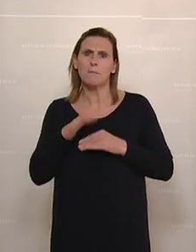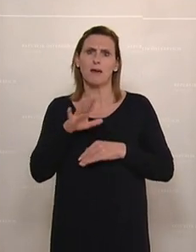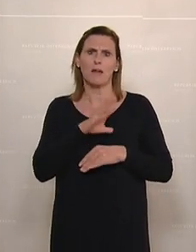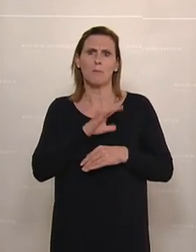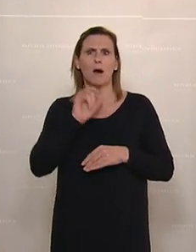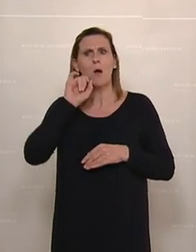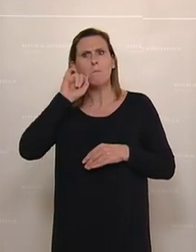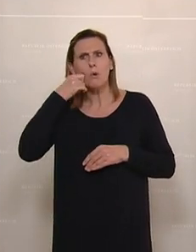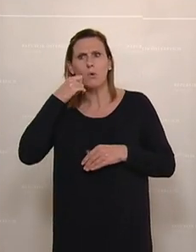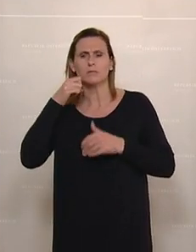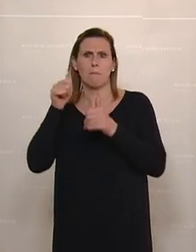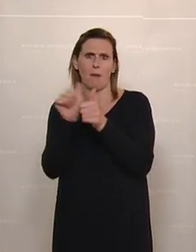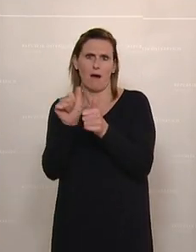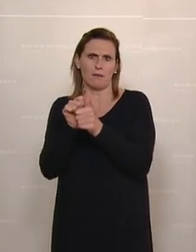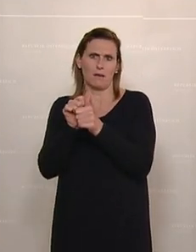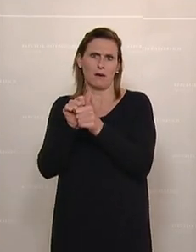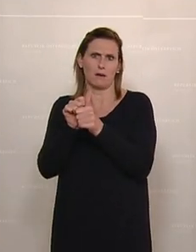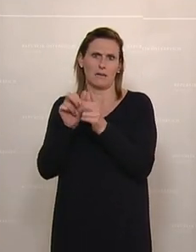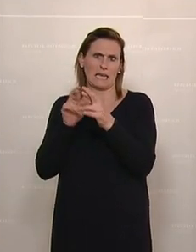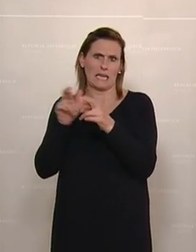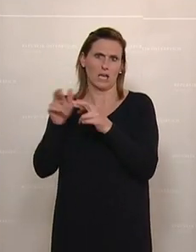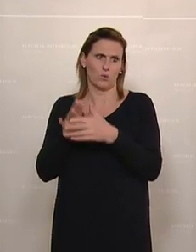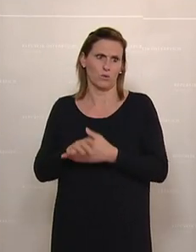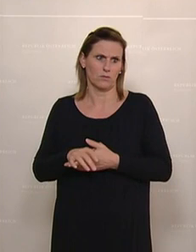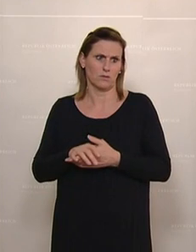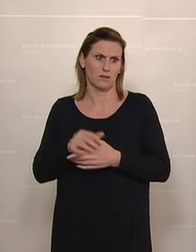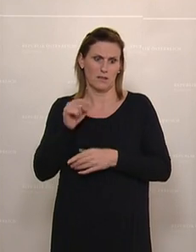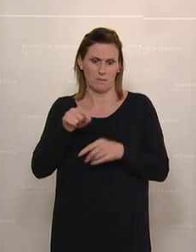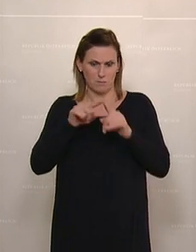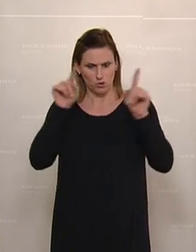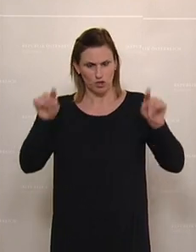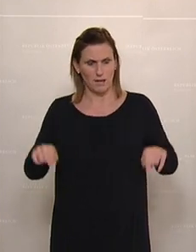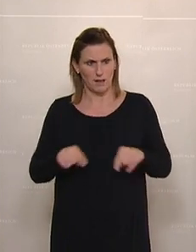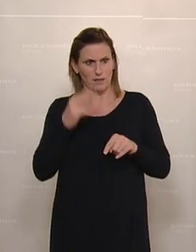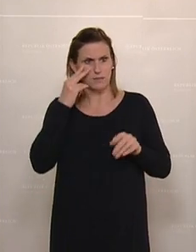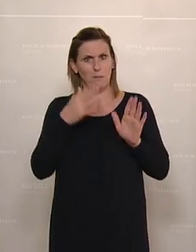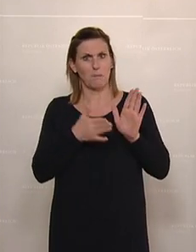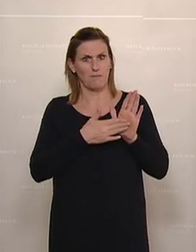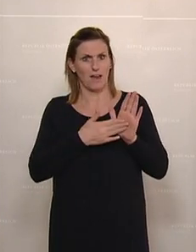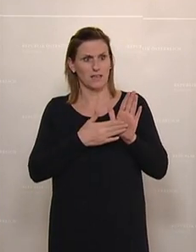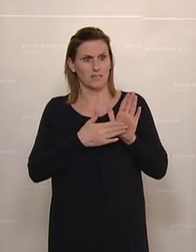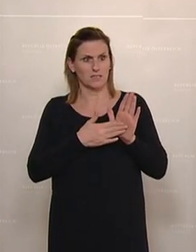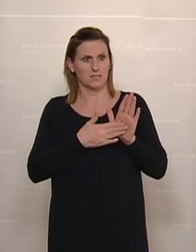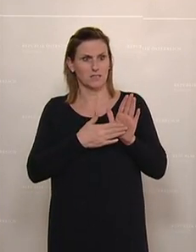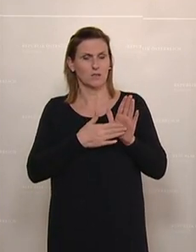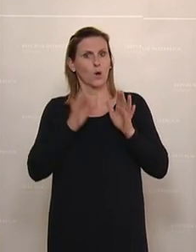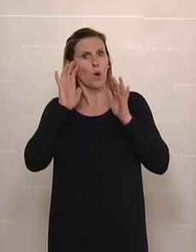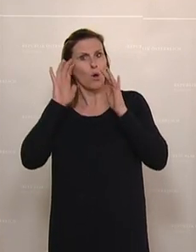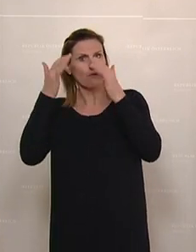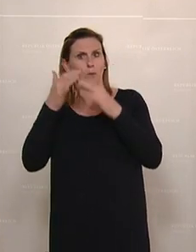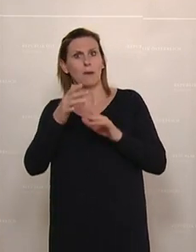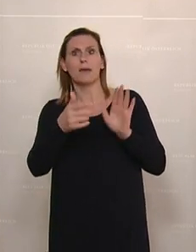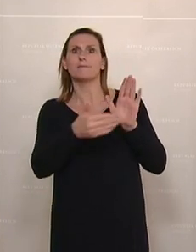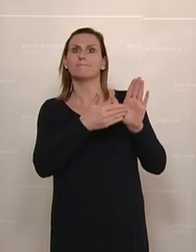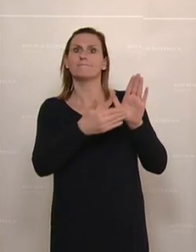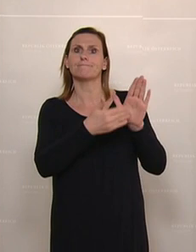böse Koalitionspartner. Da, mit diesem Schild, ich habe es gezeigt, habt ihr den Beweis, mit dem ihr die ÖVP in die Pflicht nehmen